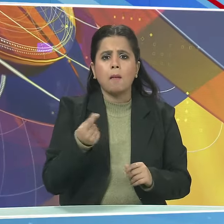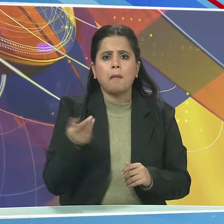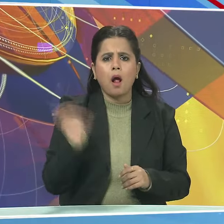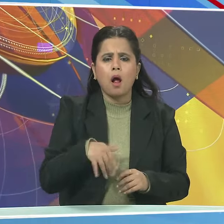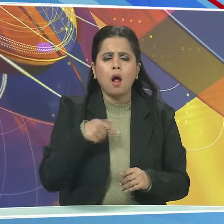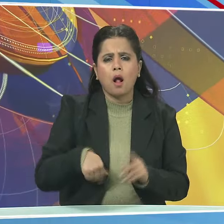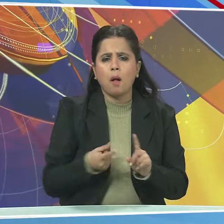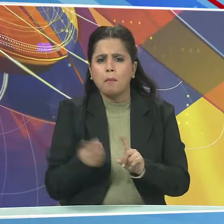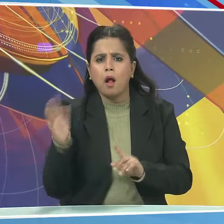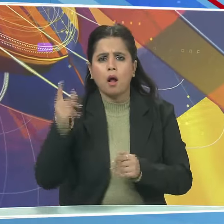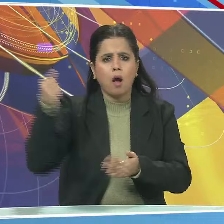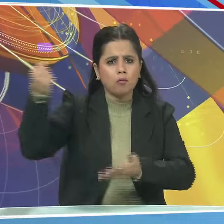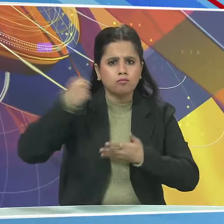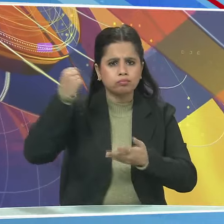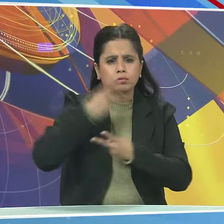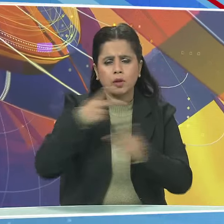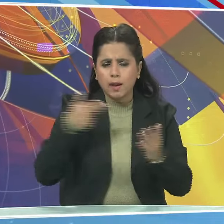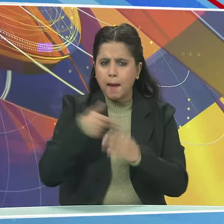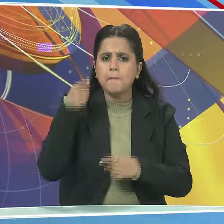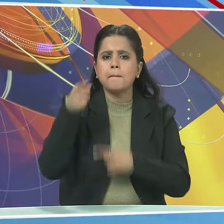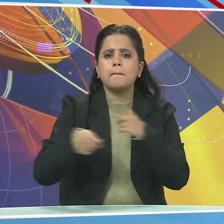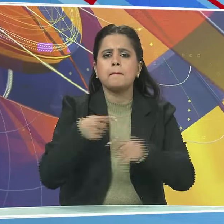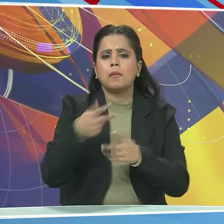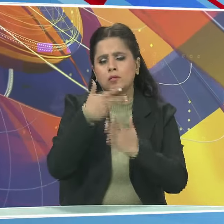फंड जुटाने सहित कई आरोप है